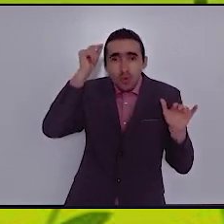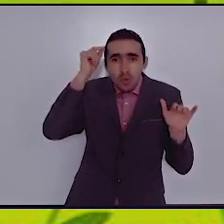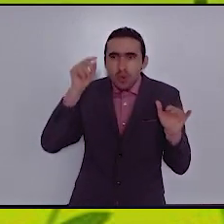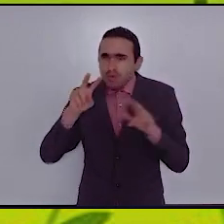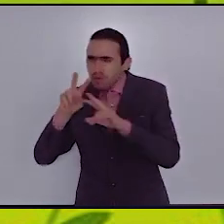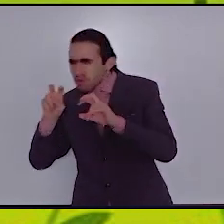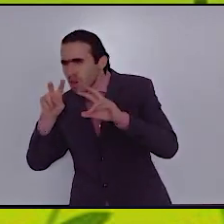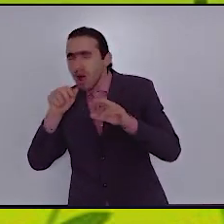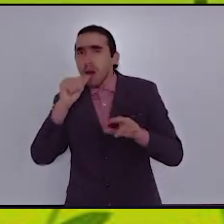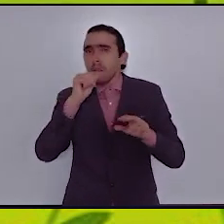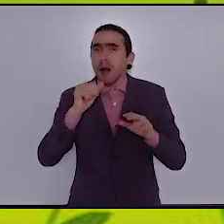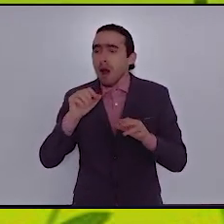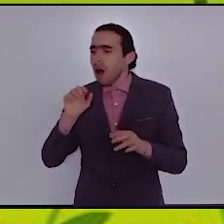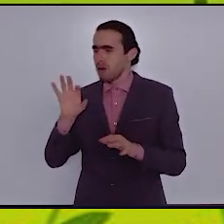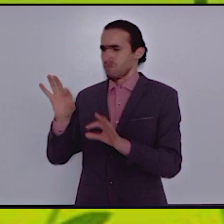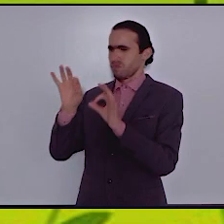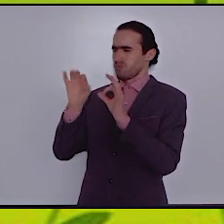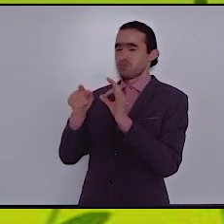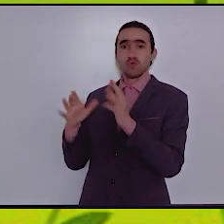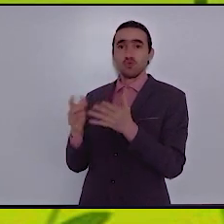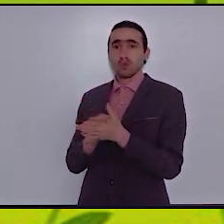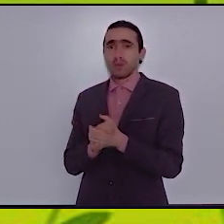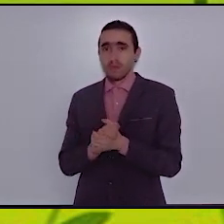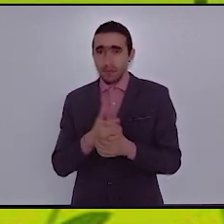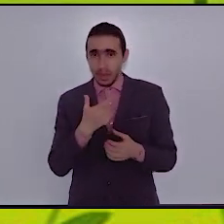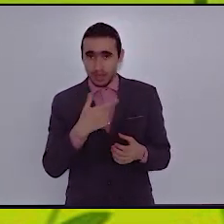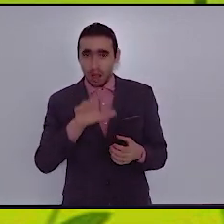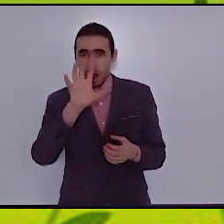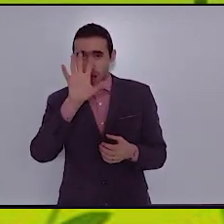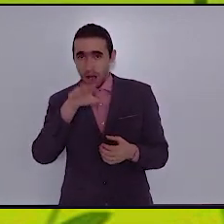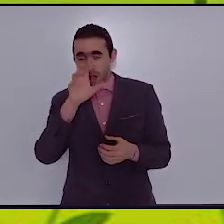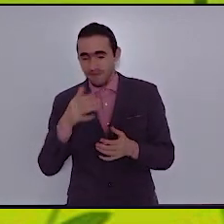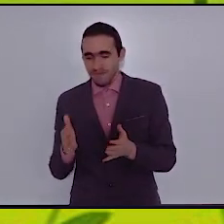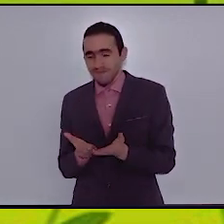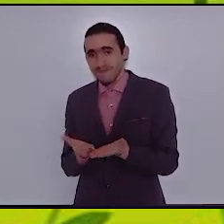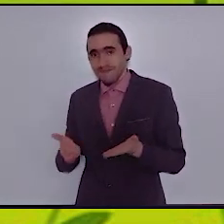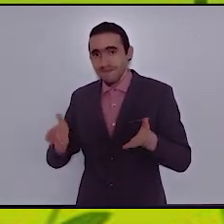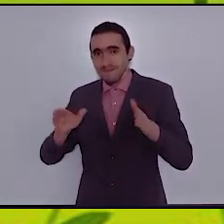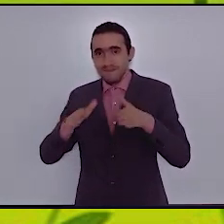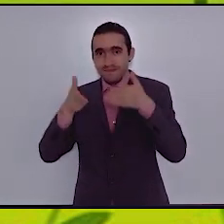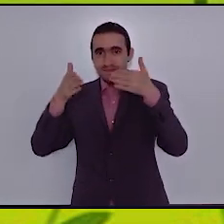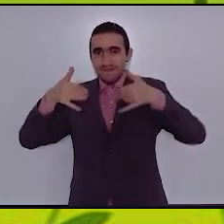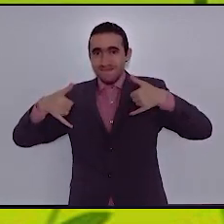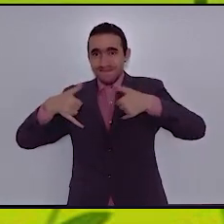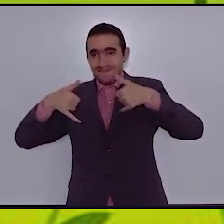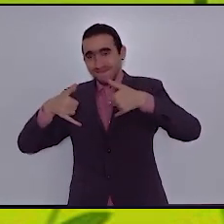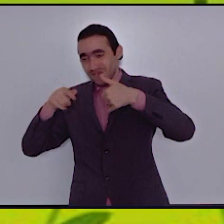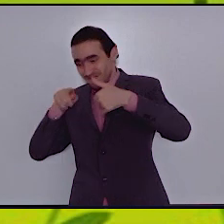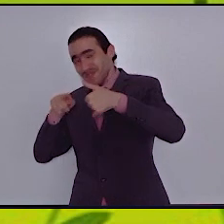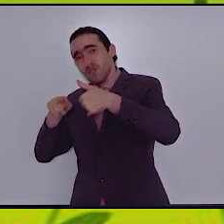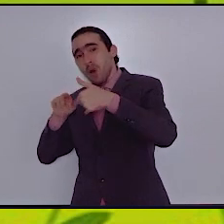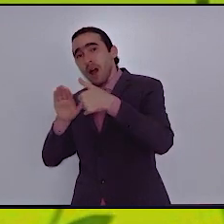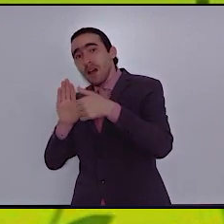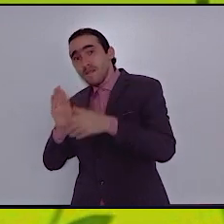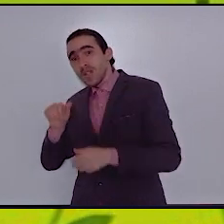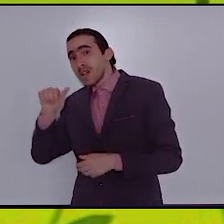الغراب؟ نعم وجد الغراب جرة بها القليل من الماء